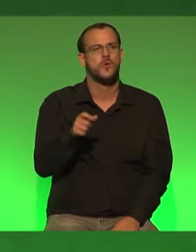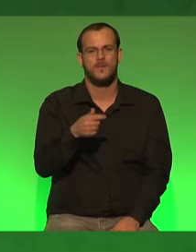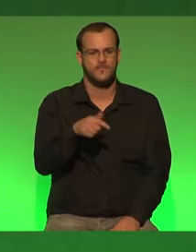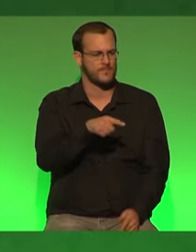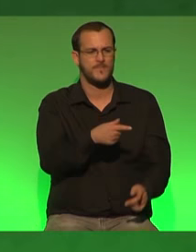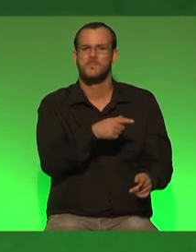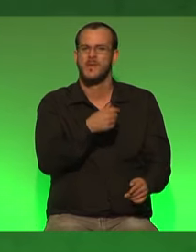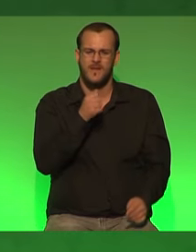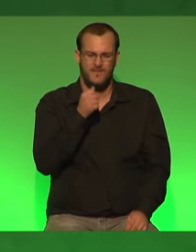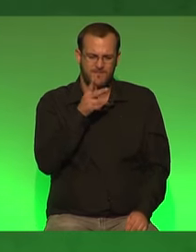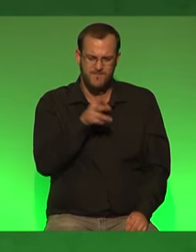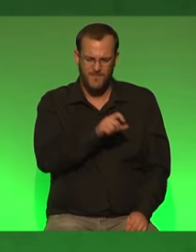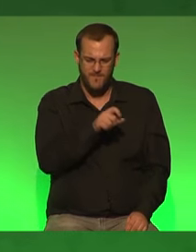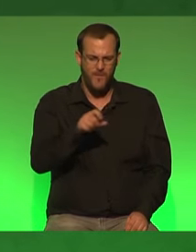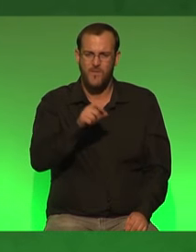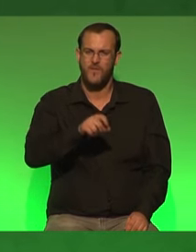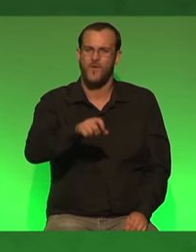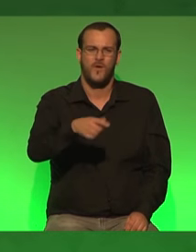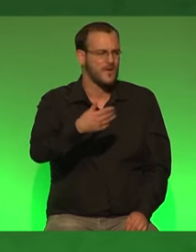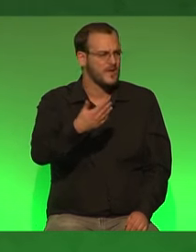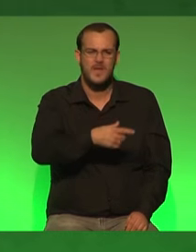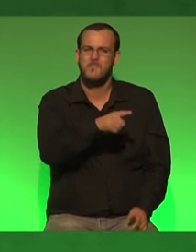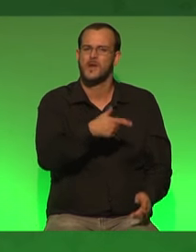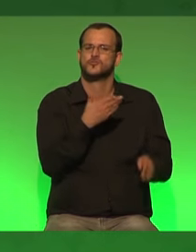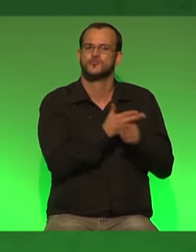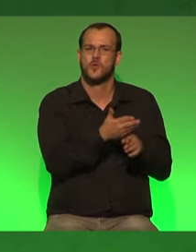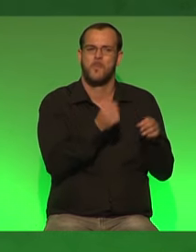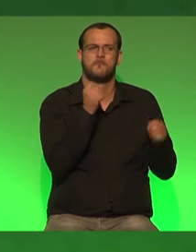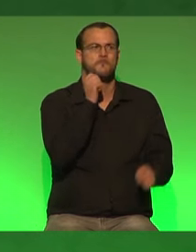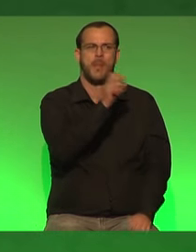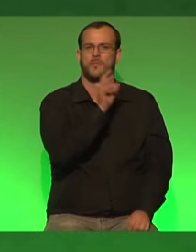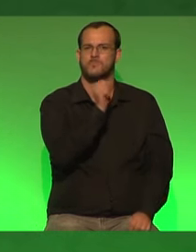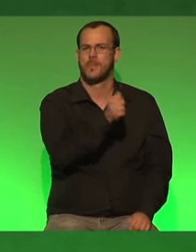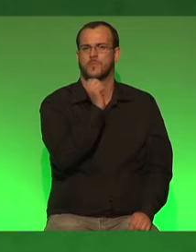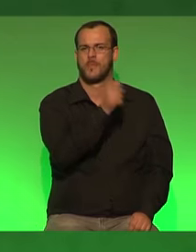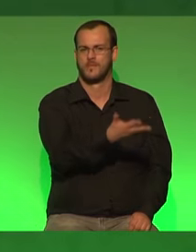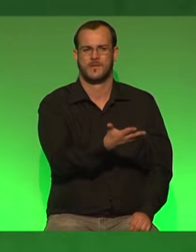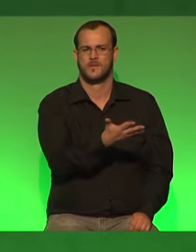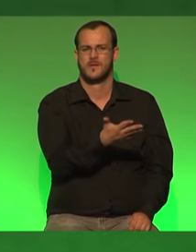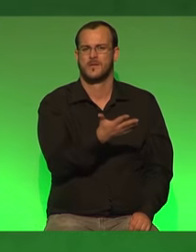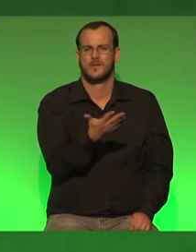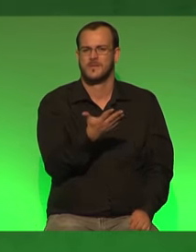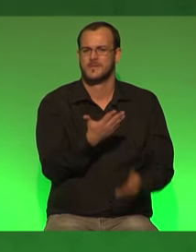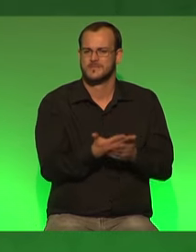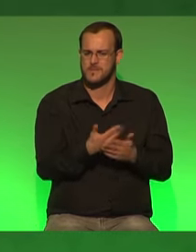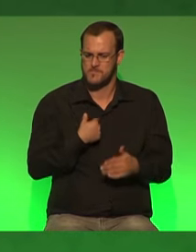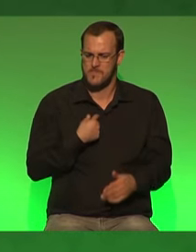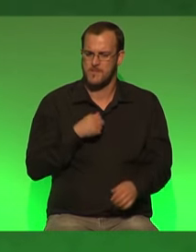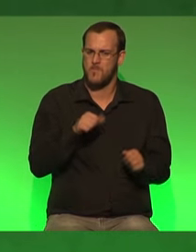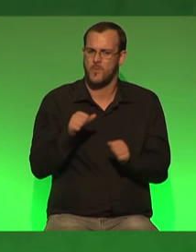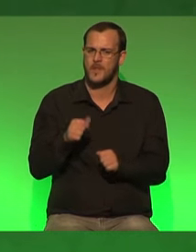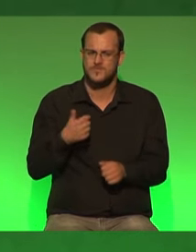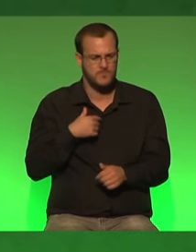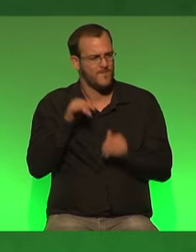dieser reaktoren jede woche da ist keine zeit dazu da zu lamentieren da muss man seine möglichkeiten einzuwirken